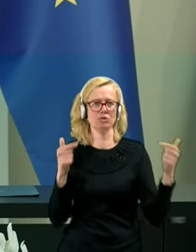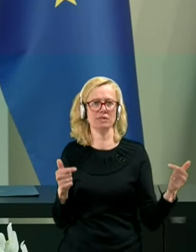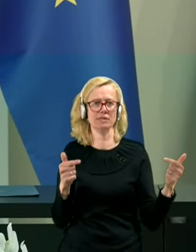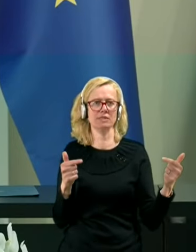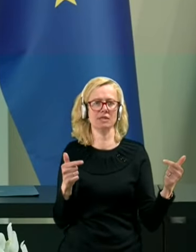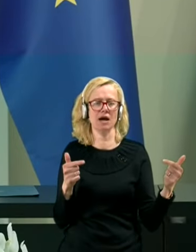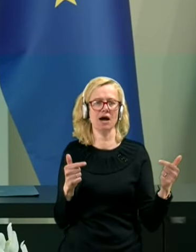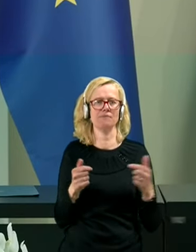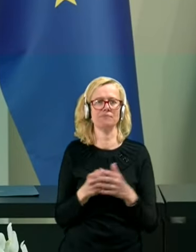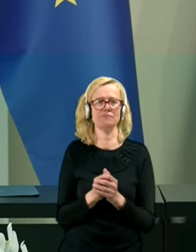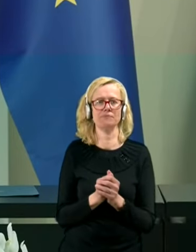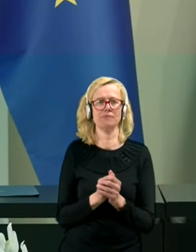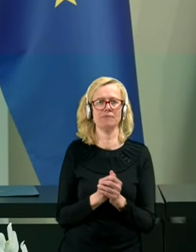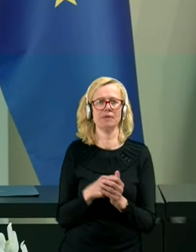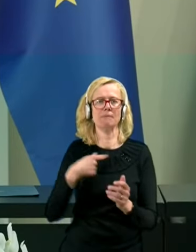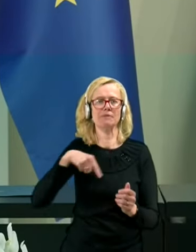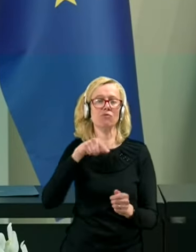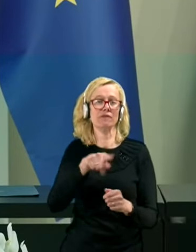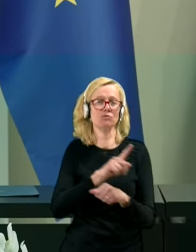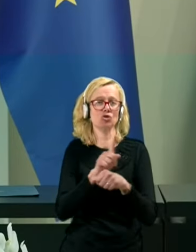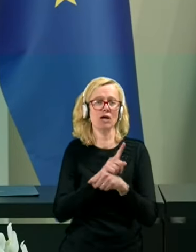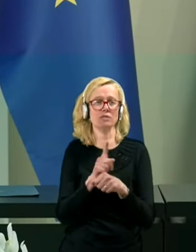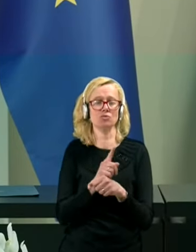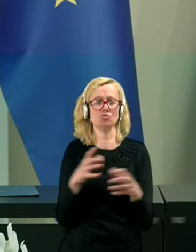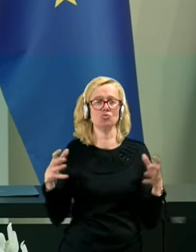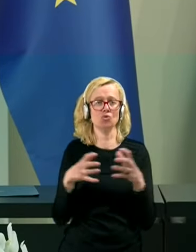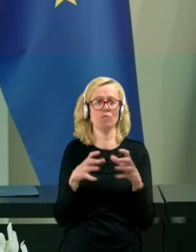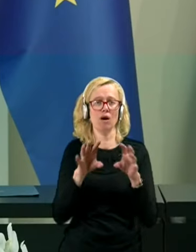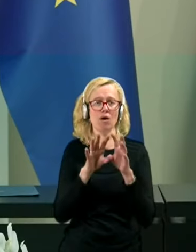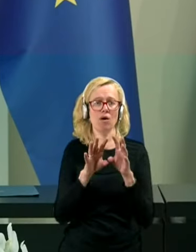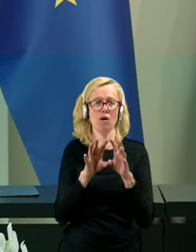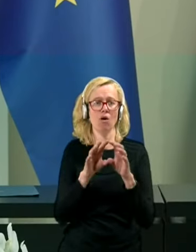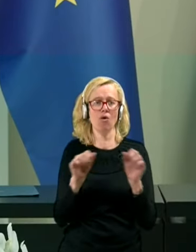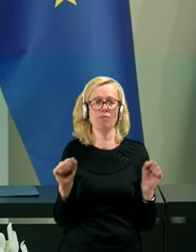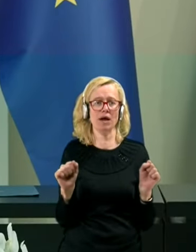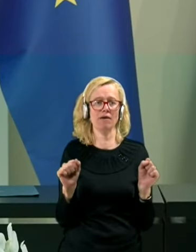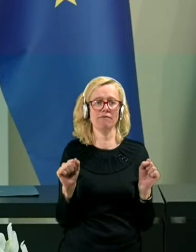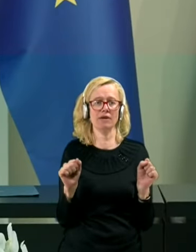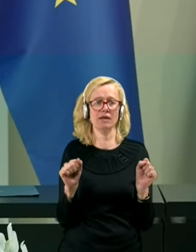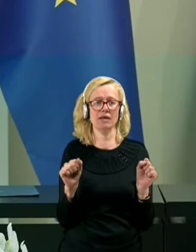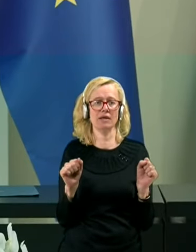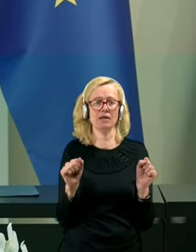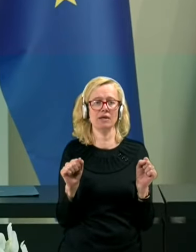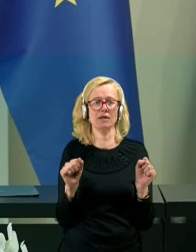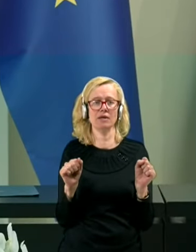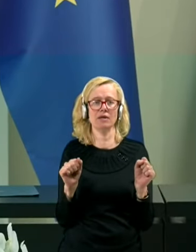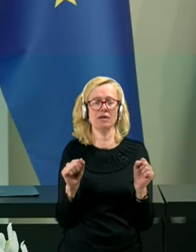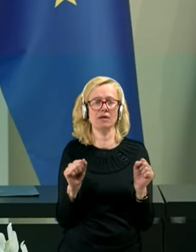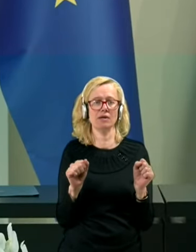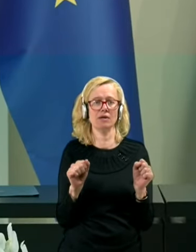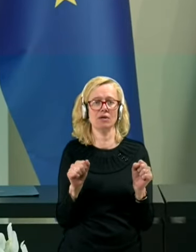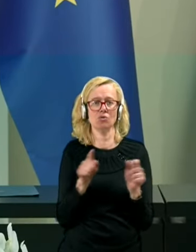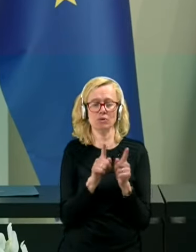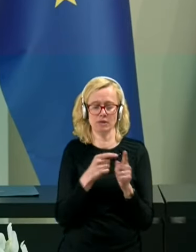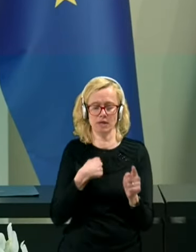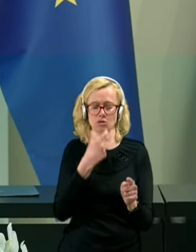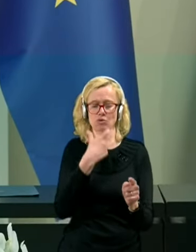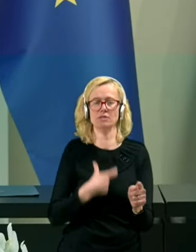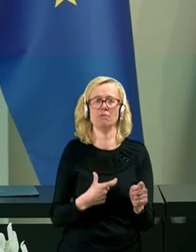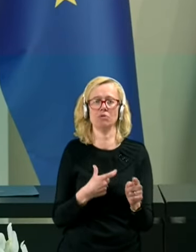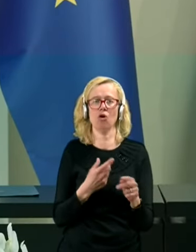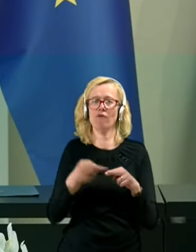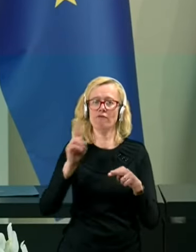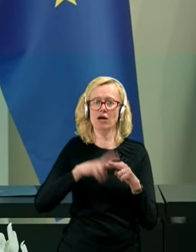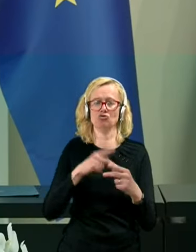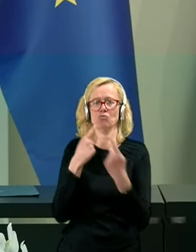Mi smo v tem času opravili tudi skupaj celotna koalicija, tudi jaz osebno več pogovorov